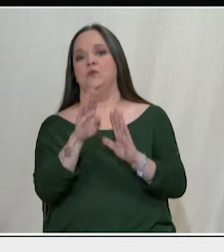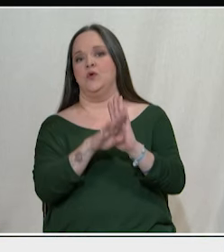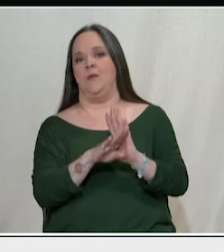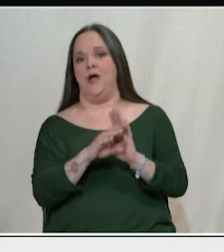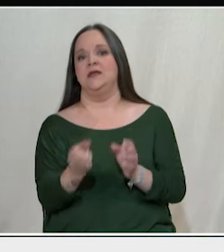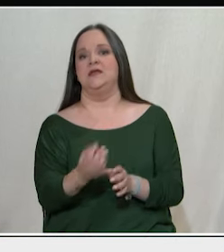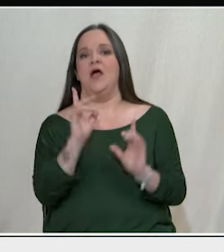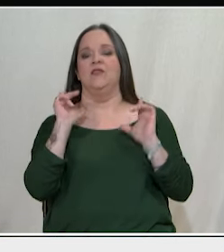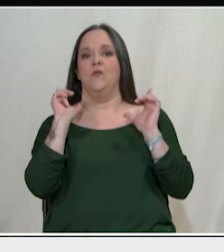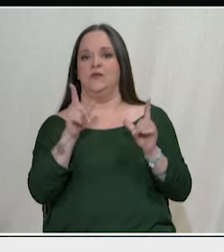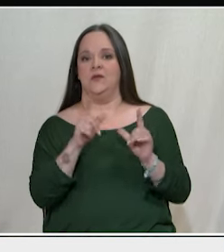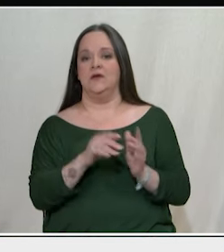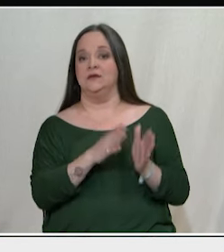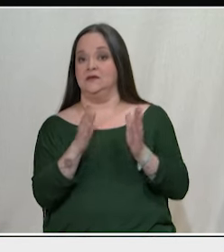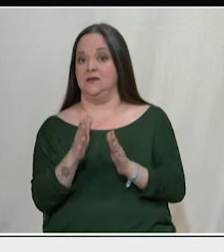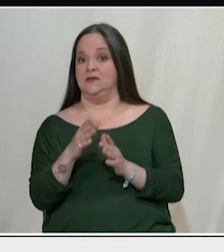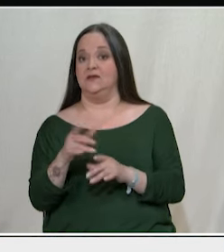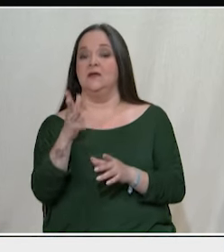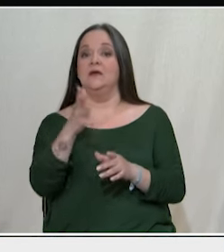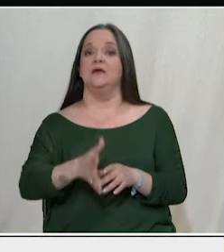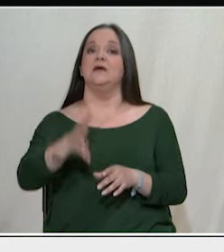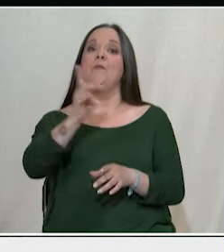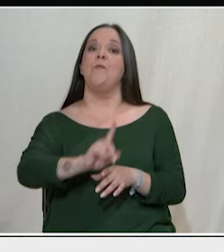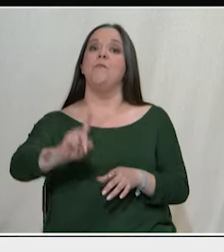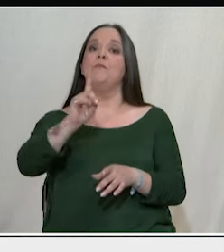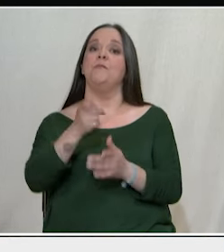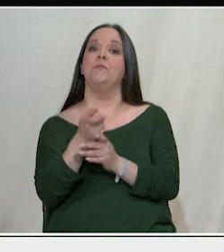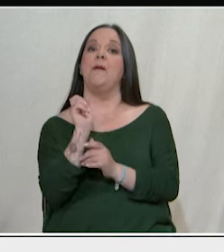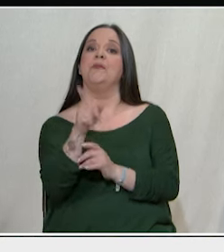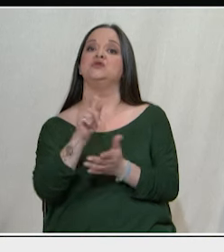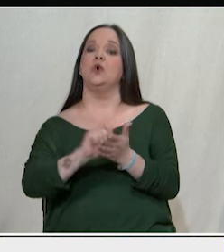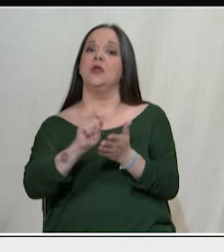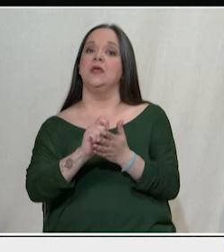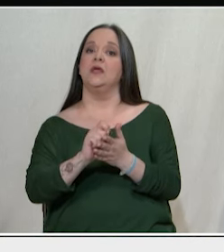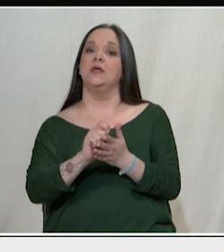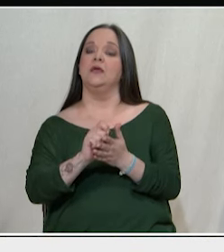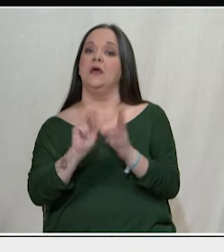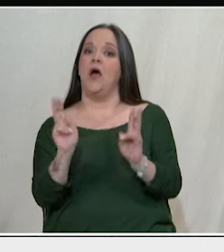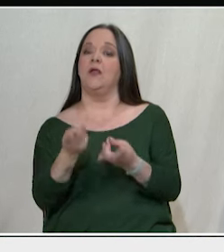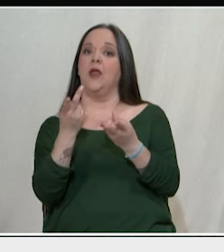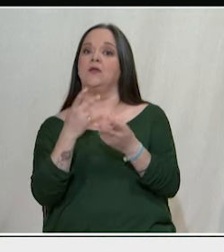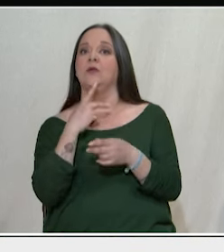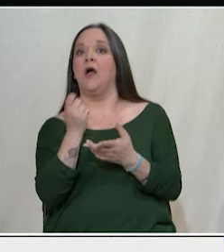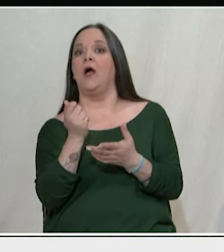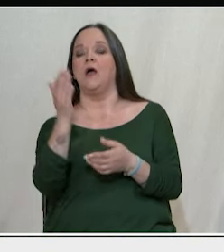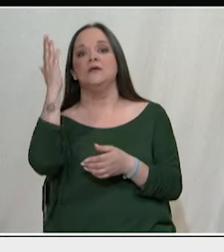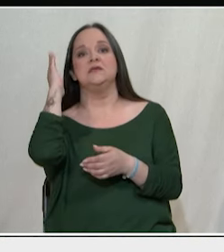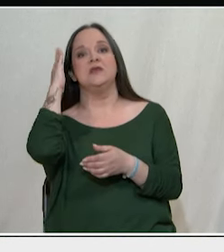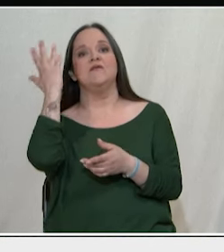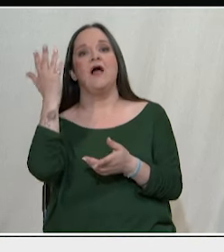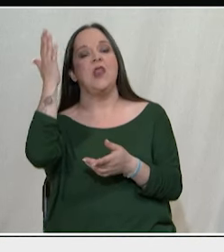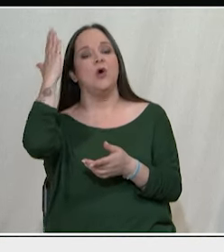Κυριάκος Μητσοτάκη στην επιστολή του ανακαλύπτει ξαφνικά την ασύμμετρη δύναμη του μεγάλου κεφαλίου στη διαμόρφωση των τιμών.